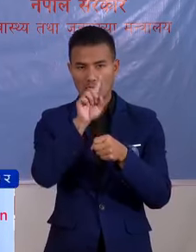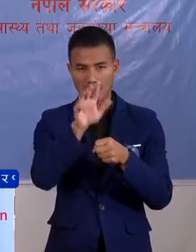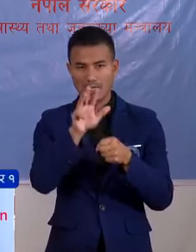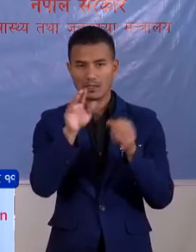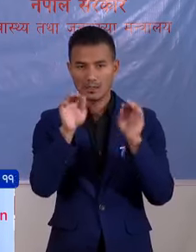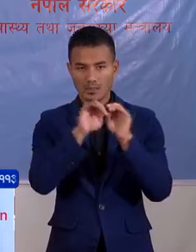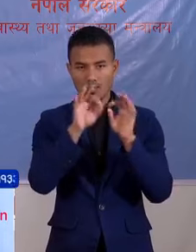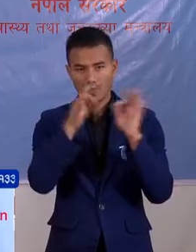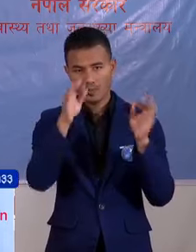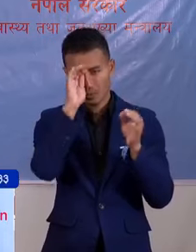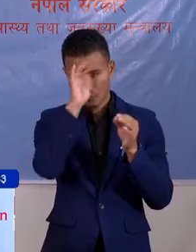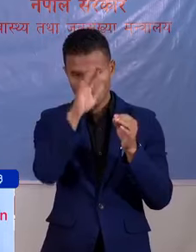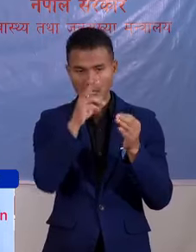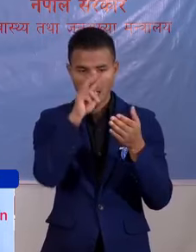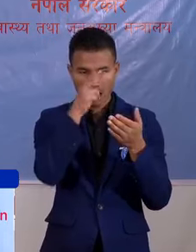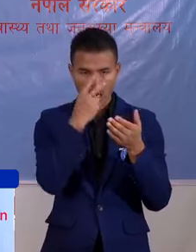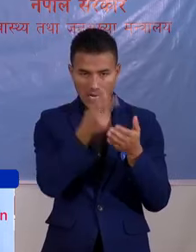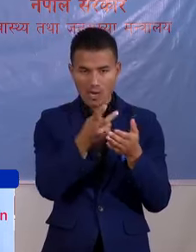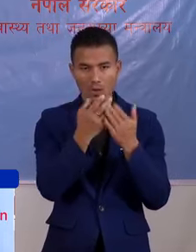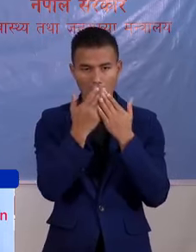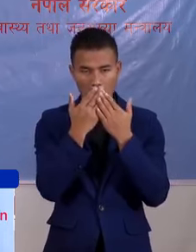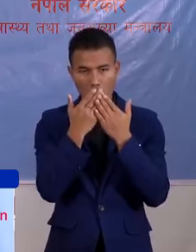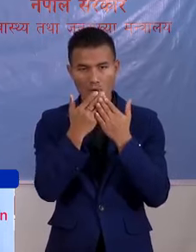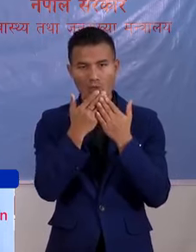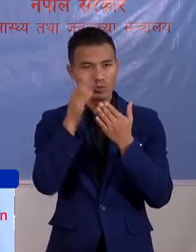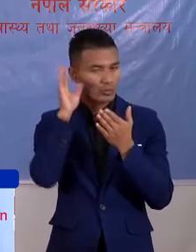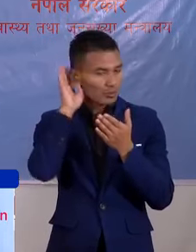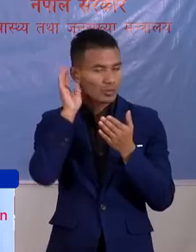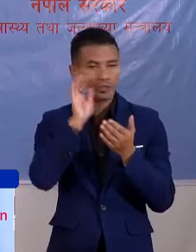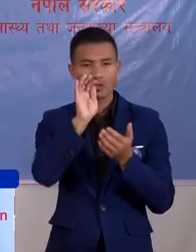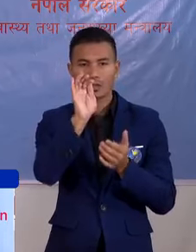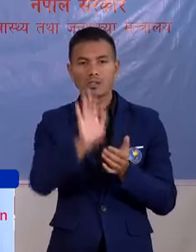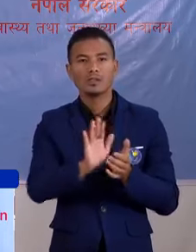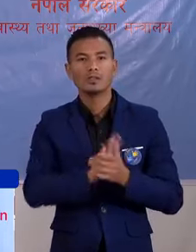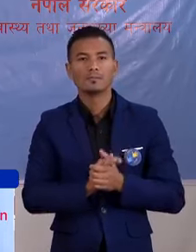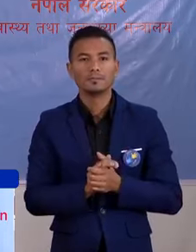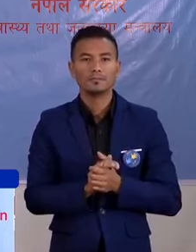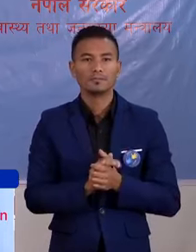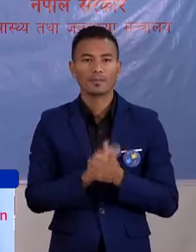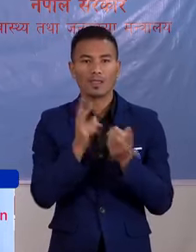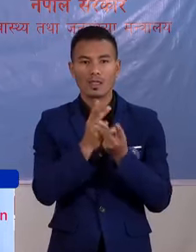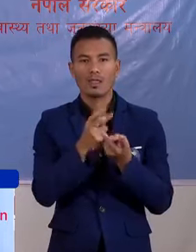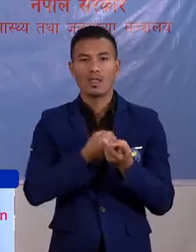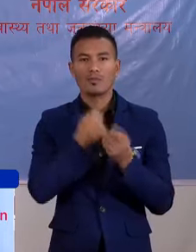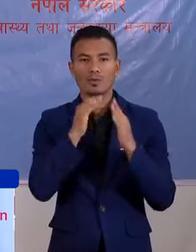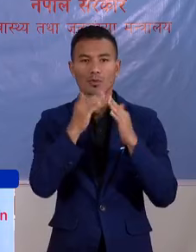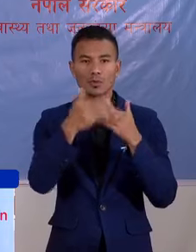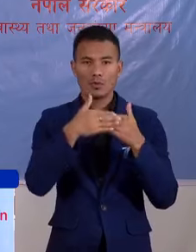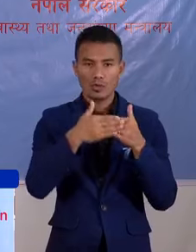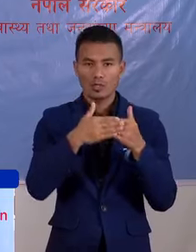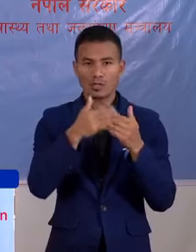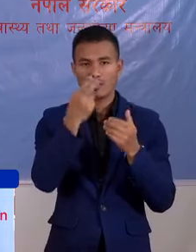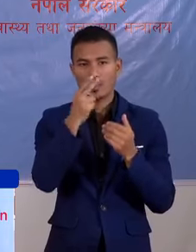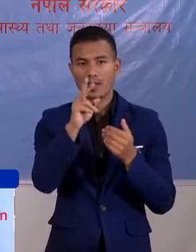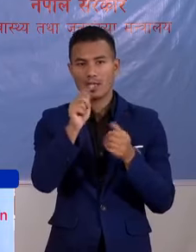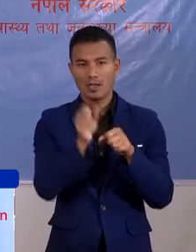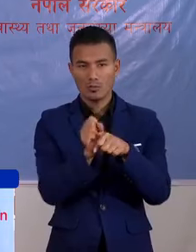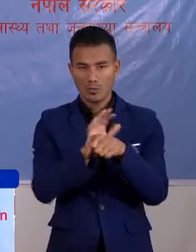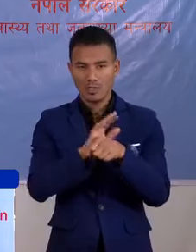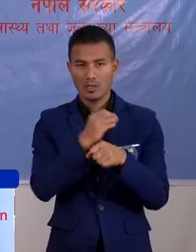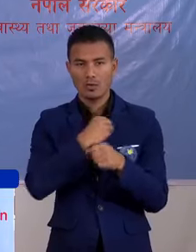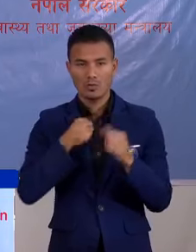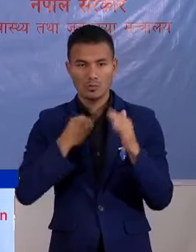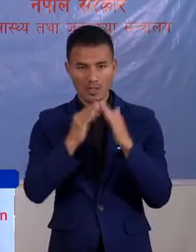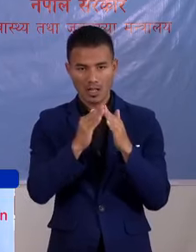विविन न सुचन आरू हैरना पर्ण र सुन्न सकीन छो। तेसे गरी आपनों नजिकमा रहेका COVID-19 का